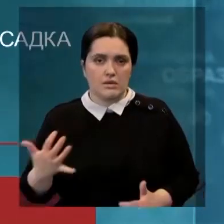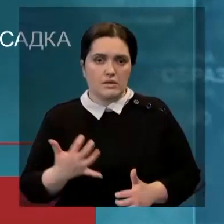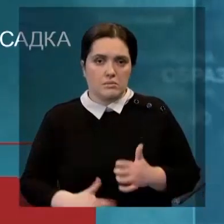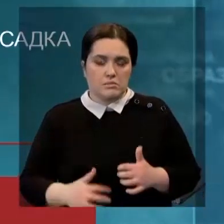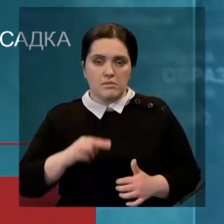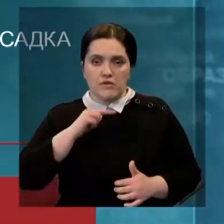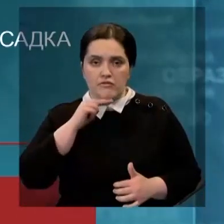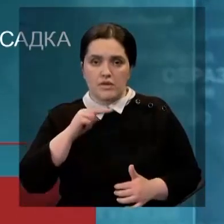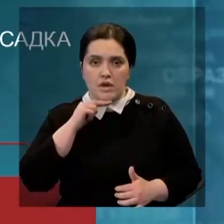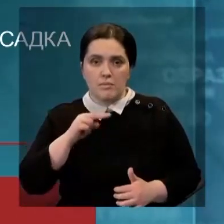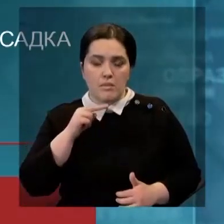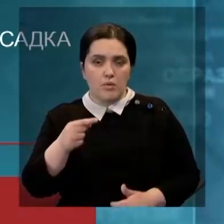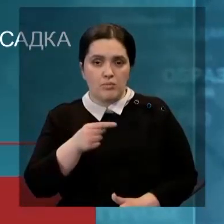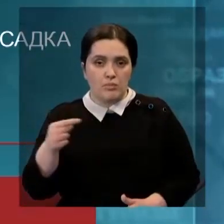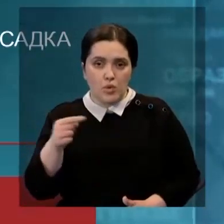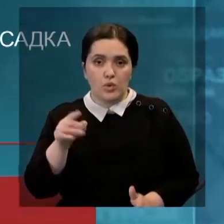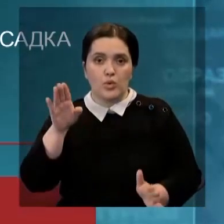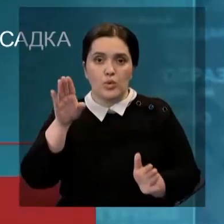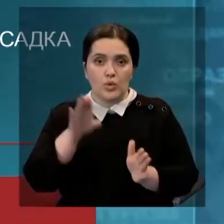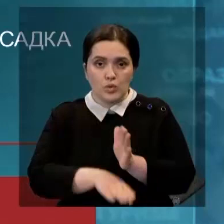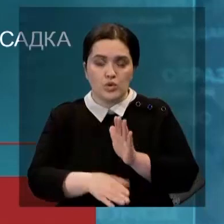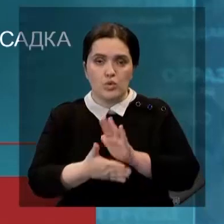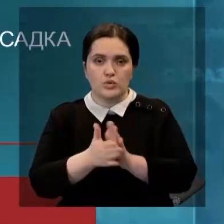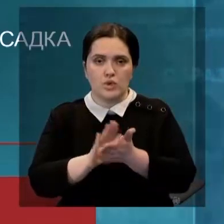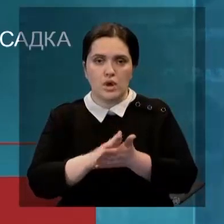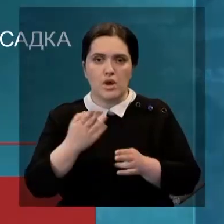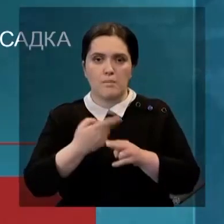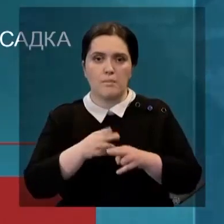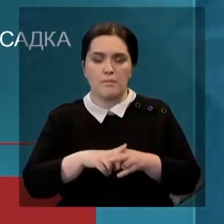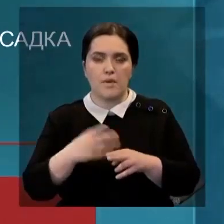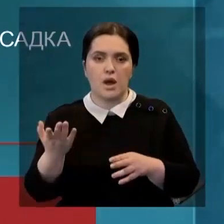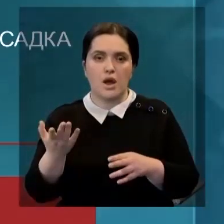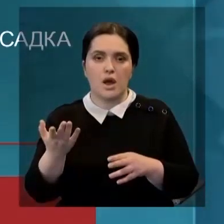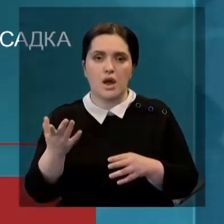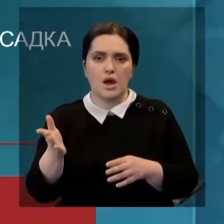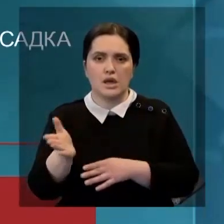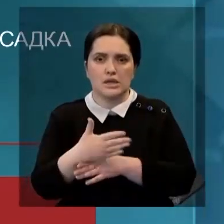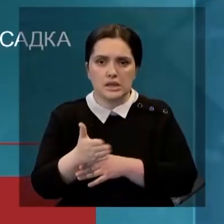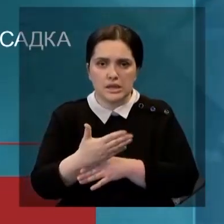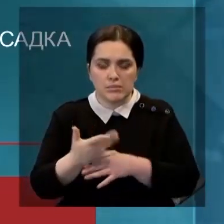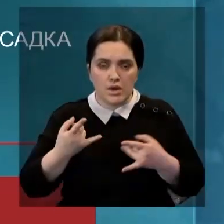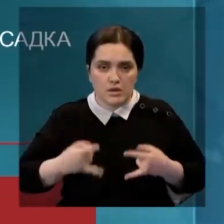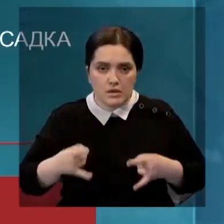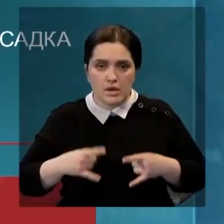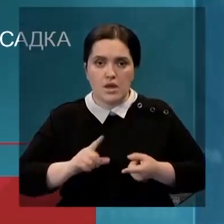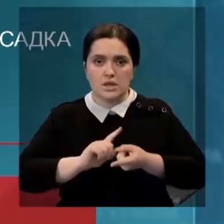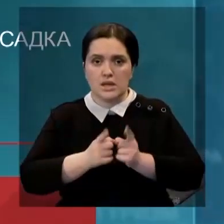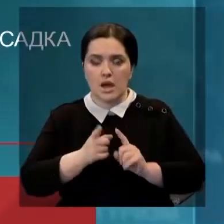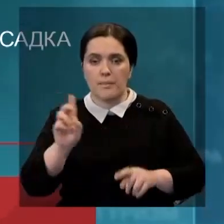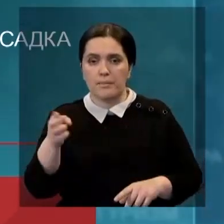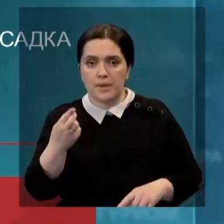на побочные последствия. Ухудшение условий нерестопроходных и полупроходных рыб, изменение биологической